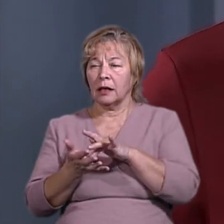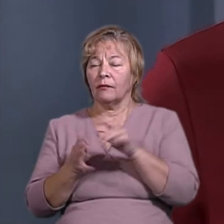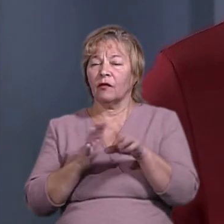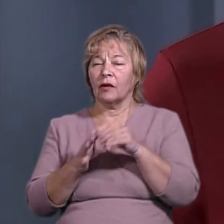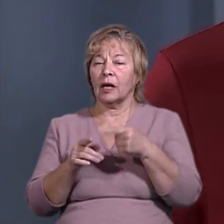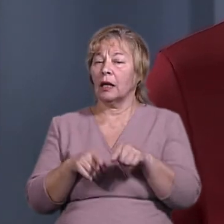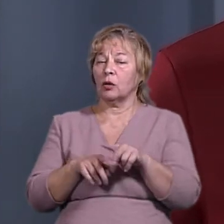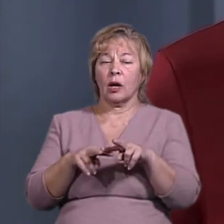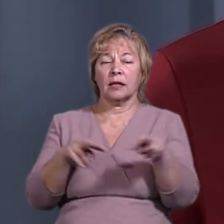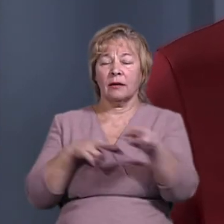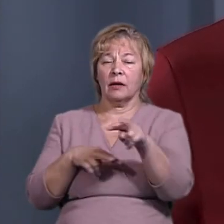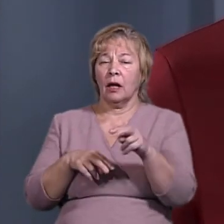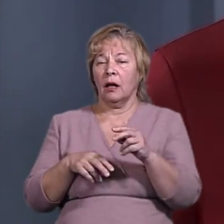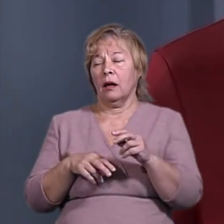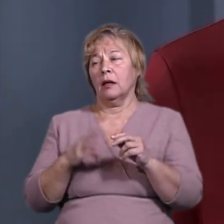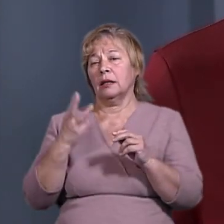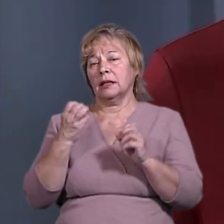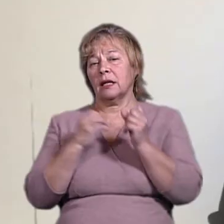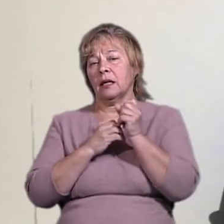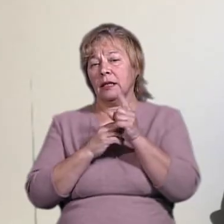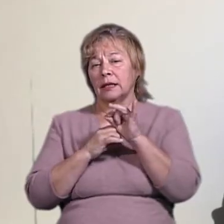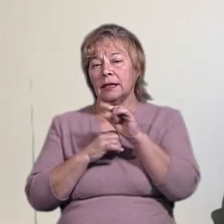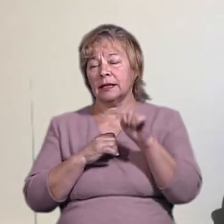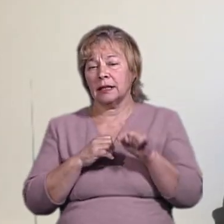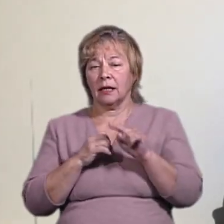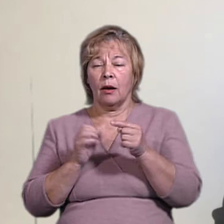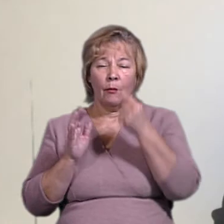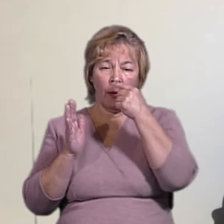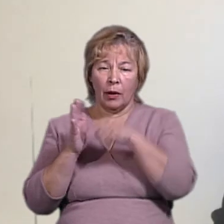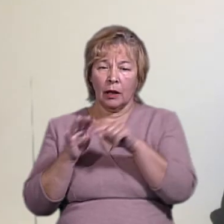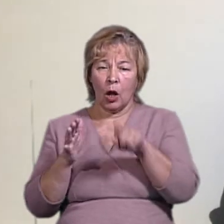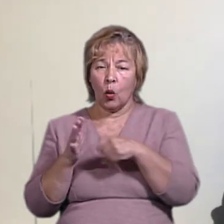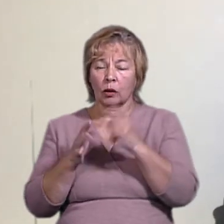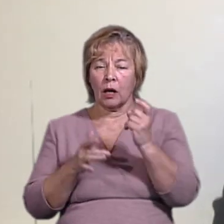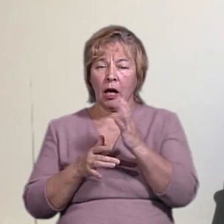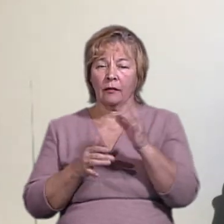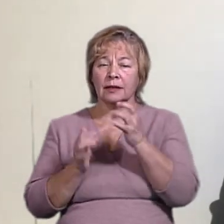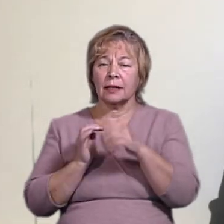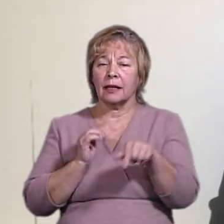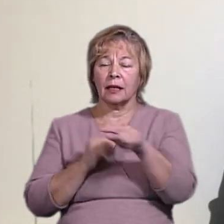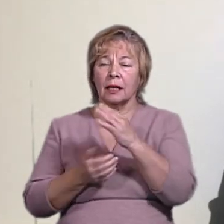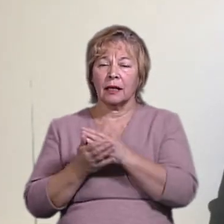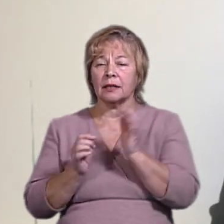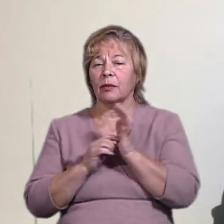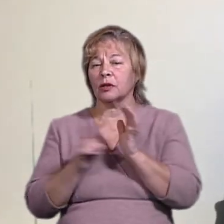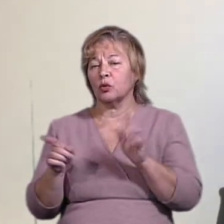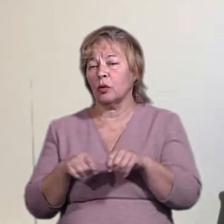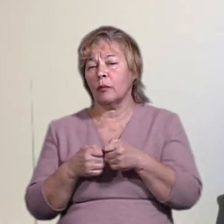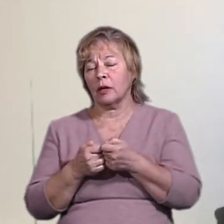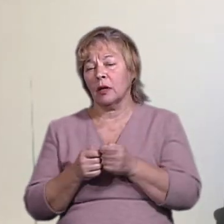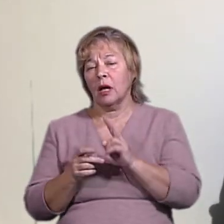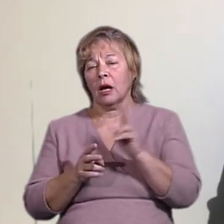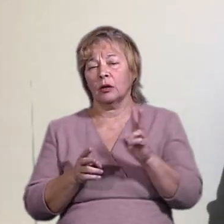рівнозначні регіони, 311 з них припадали на місто Харків. Але серед них є процедурні порушення,